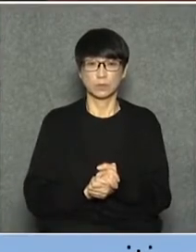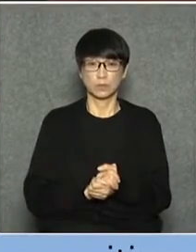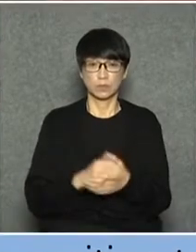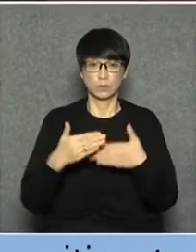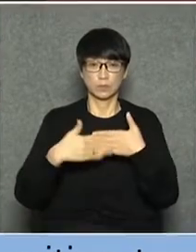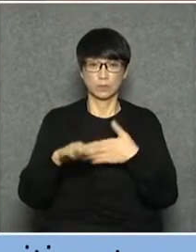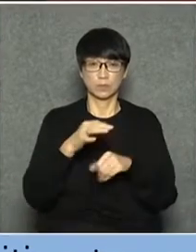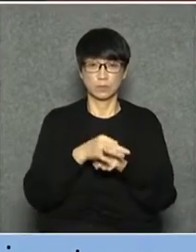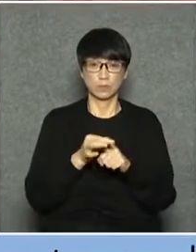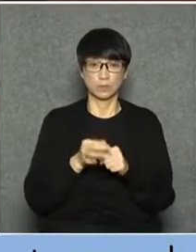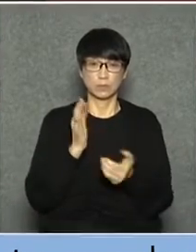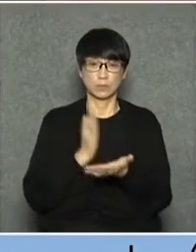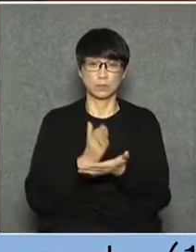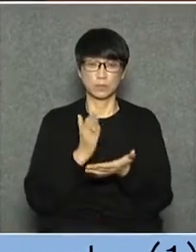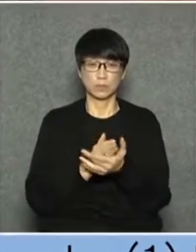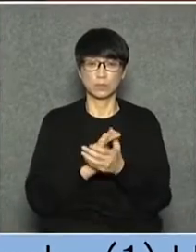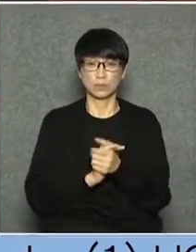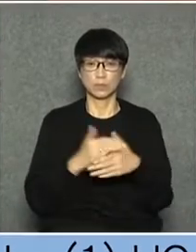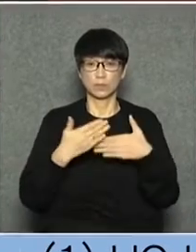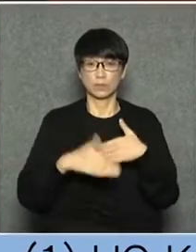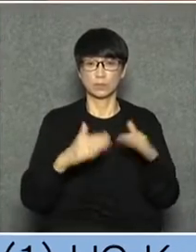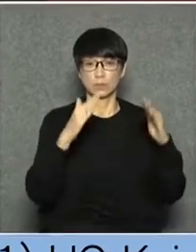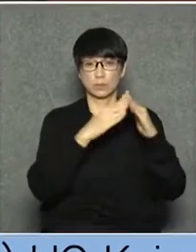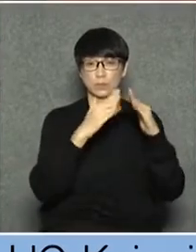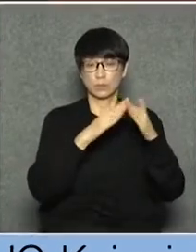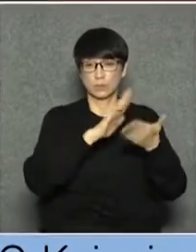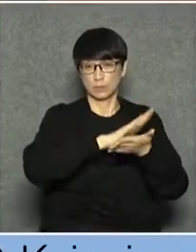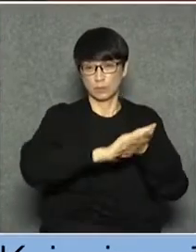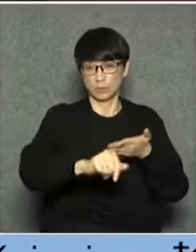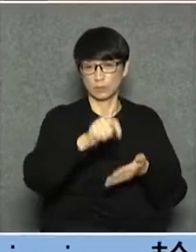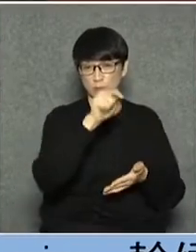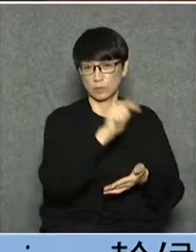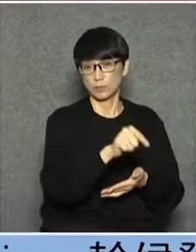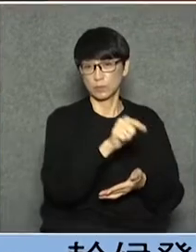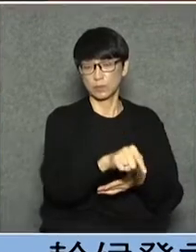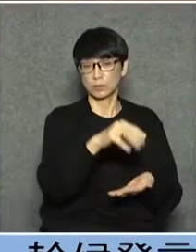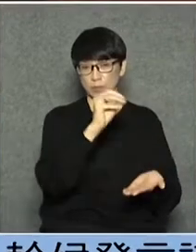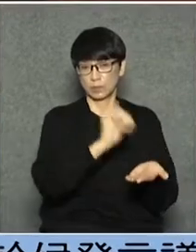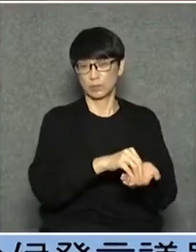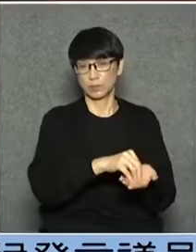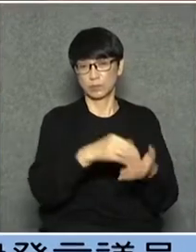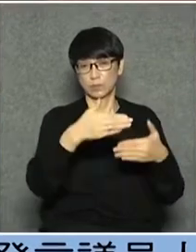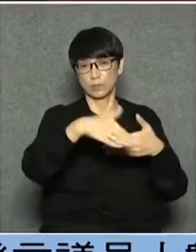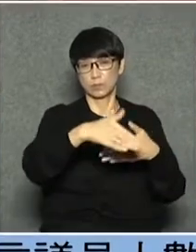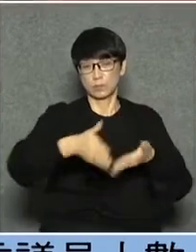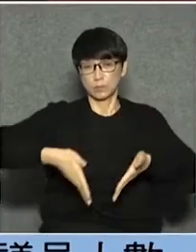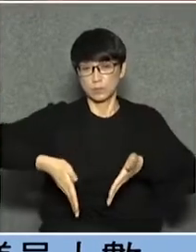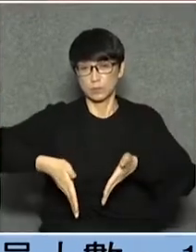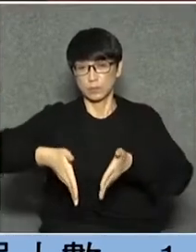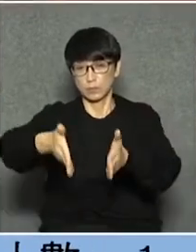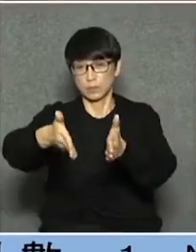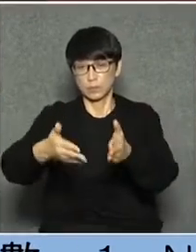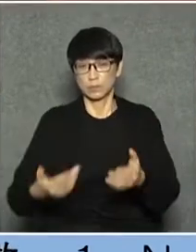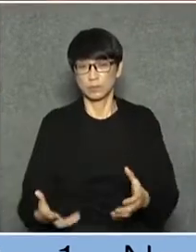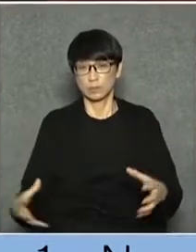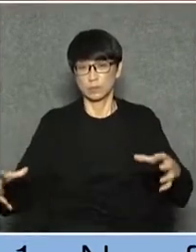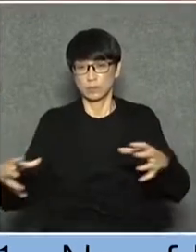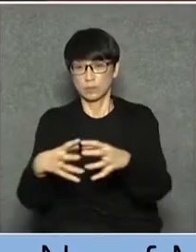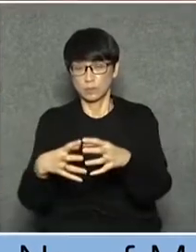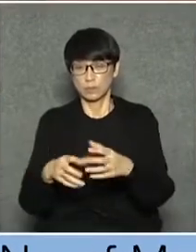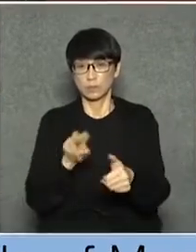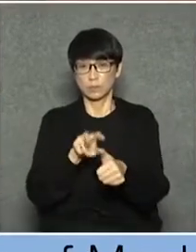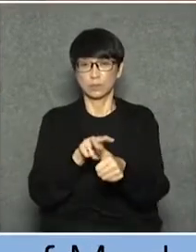不同外國的屋子清清楚楚在這裏外面的屋子是甲粉館現在的